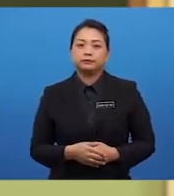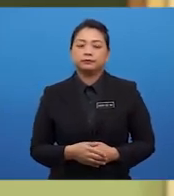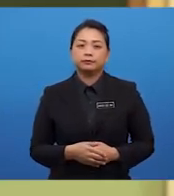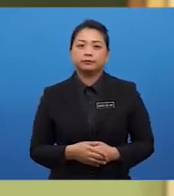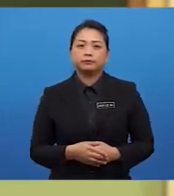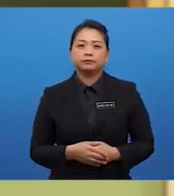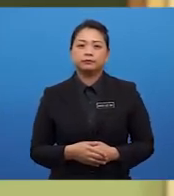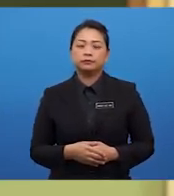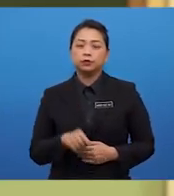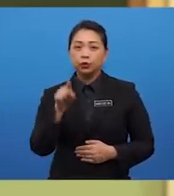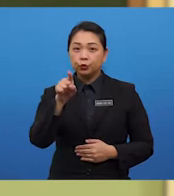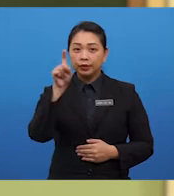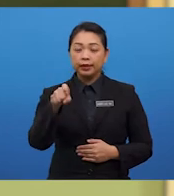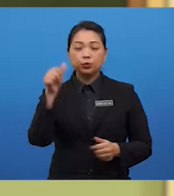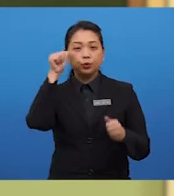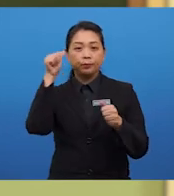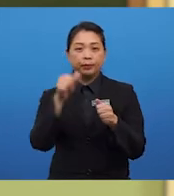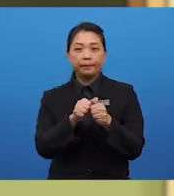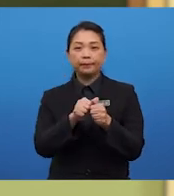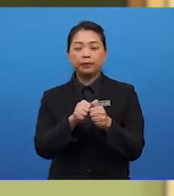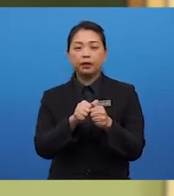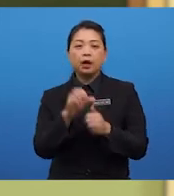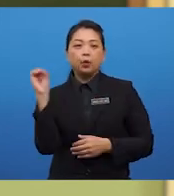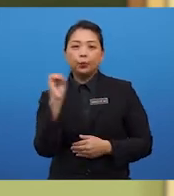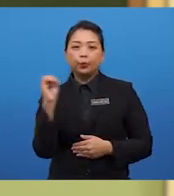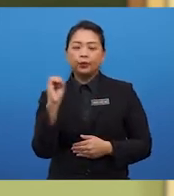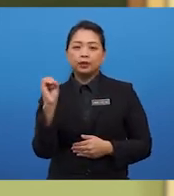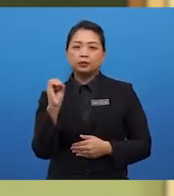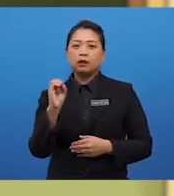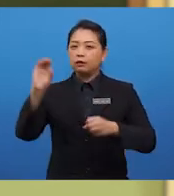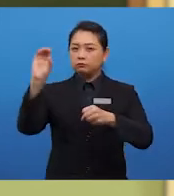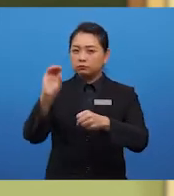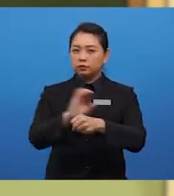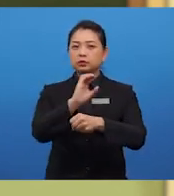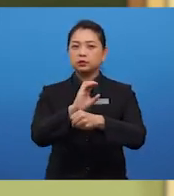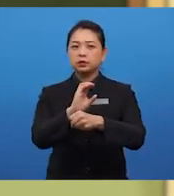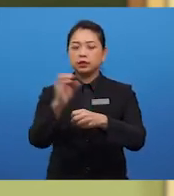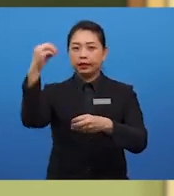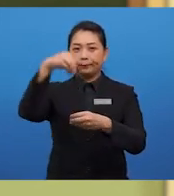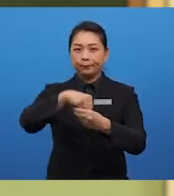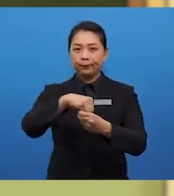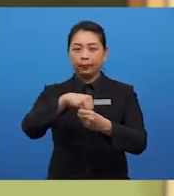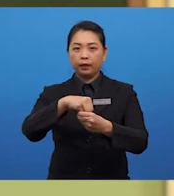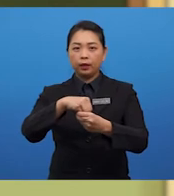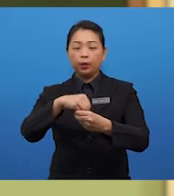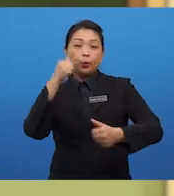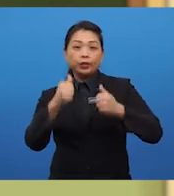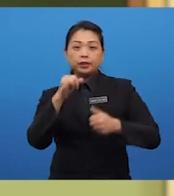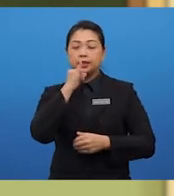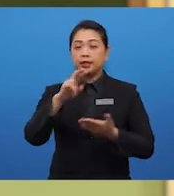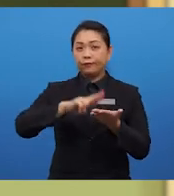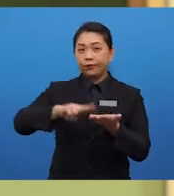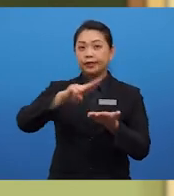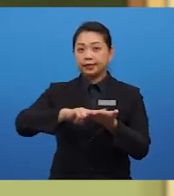Now, you need to remember that without sufficient input, which is